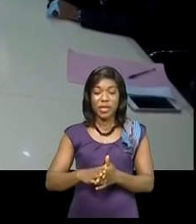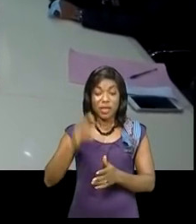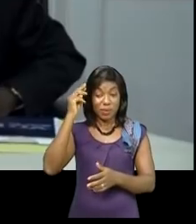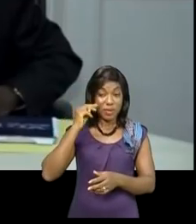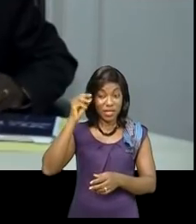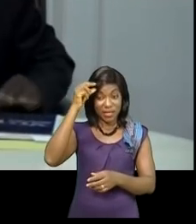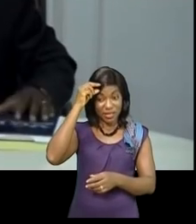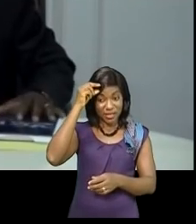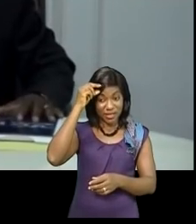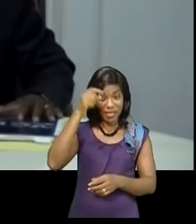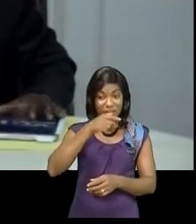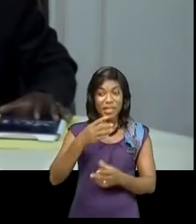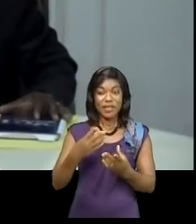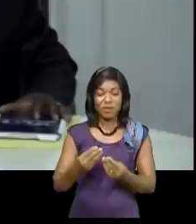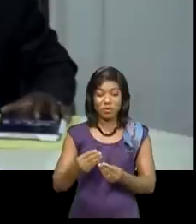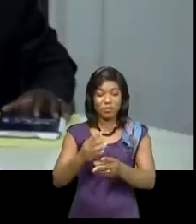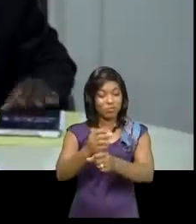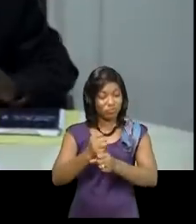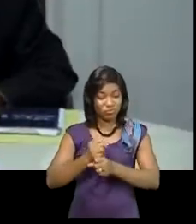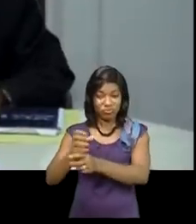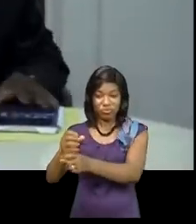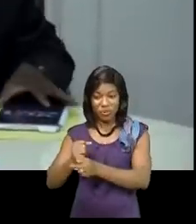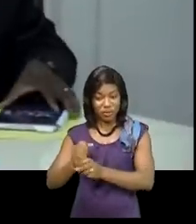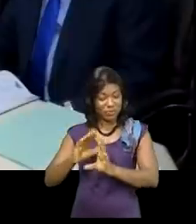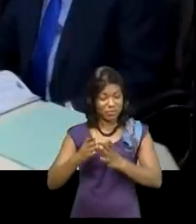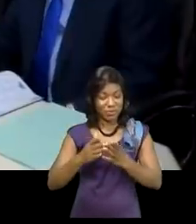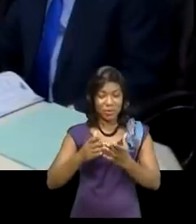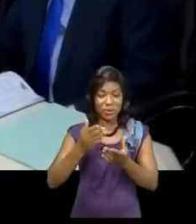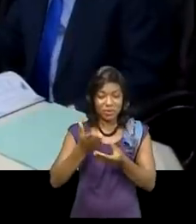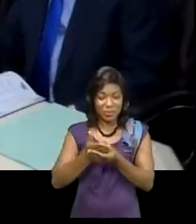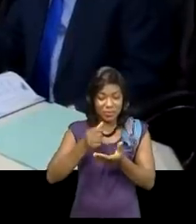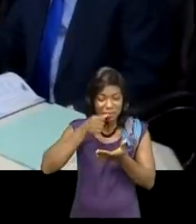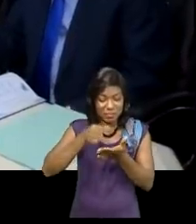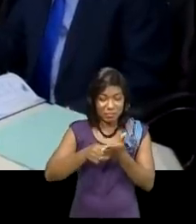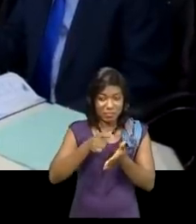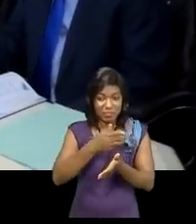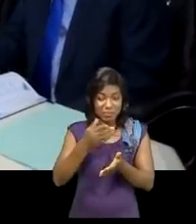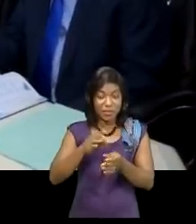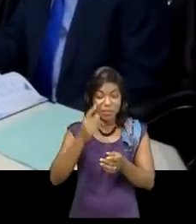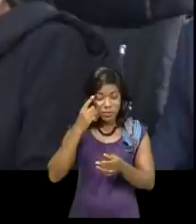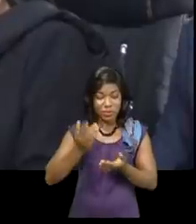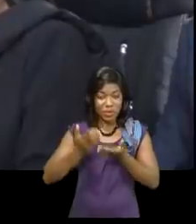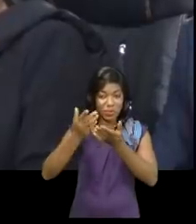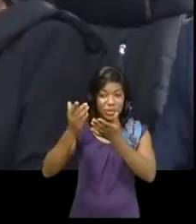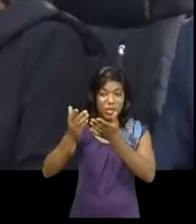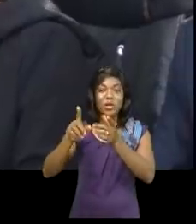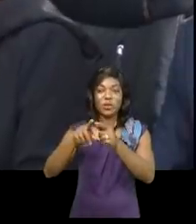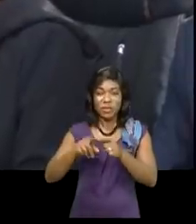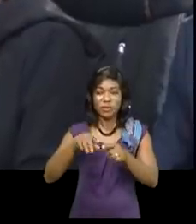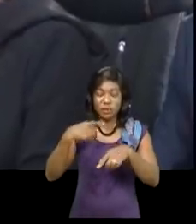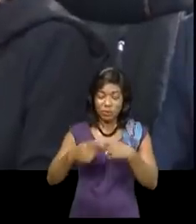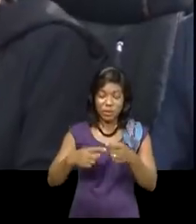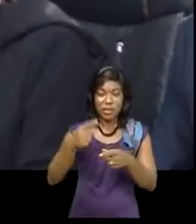Kaboulou, qui a favorablement reçu les doléances des corporations professionnelles en vue du plaidoyer, devront être emmenés